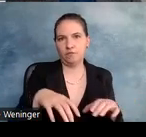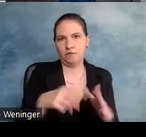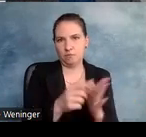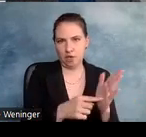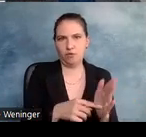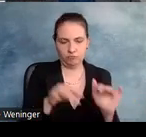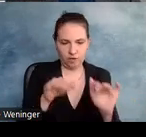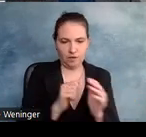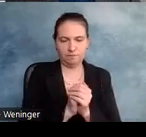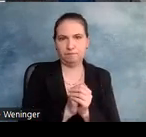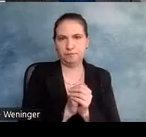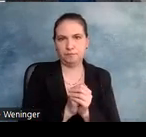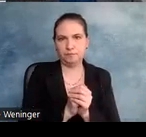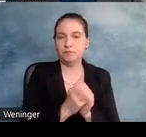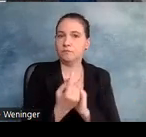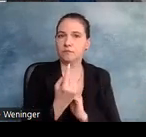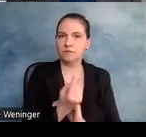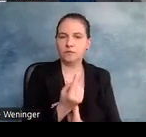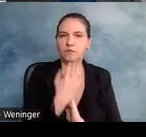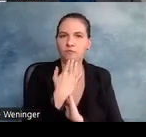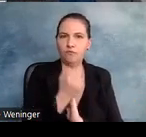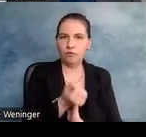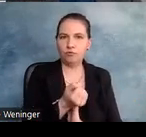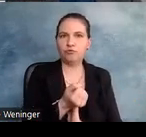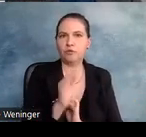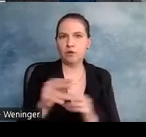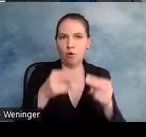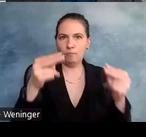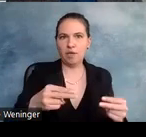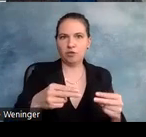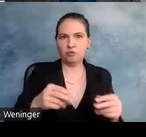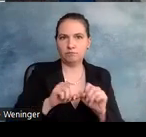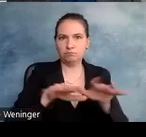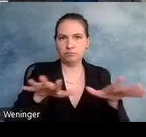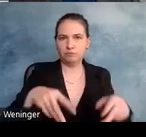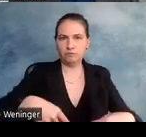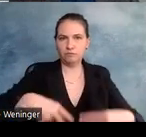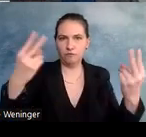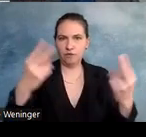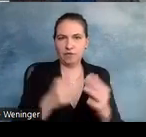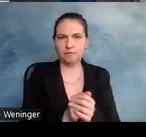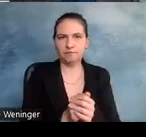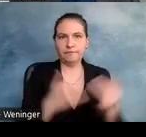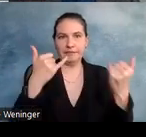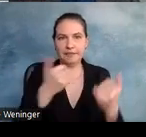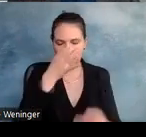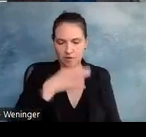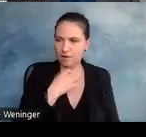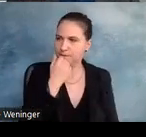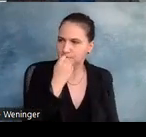möchte die auf der Website öffentlich machen und jetzt ist die Frage, welches Format verwendet man.